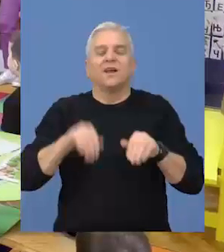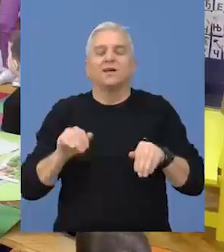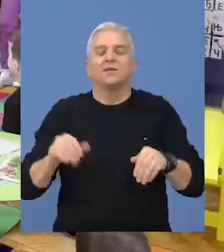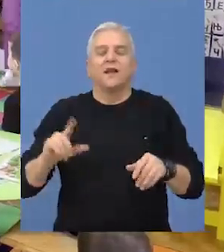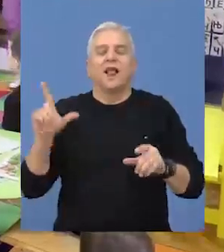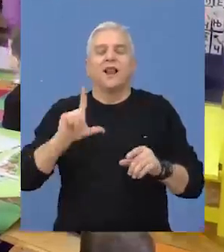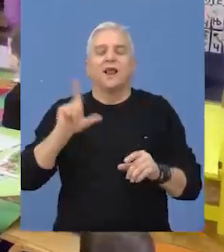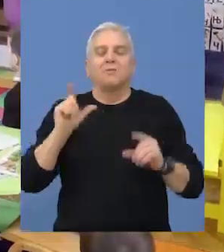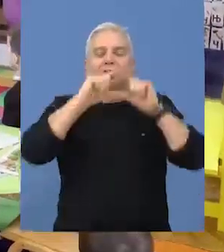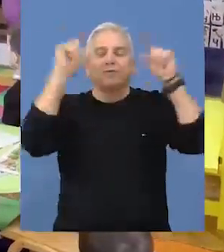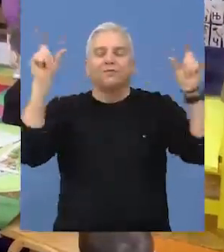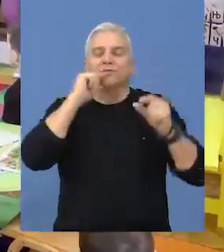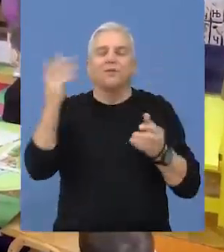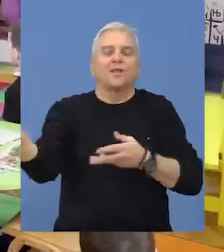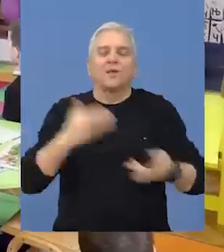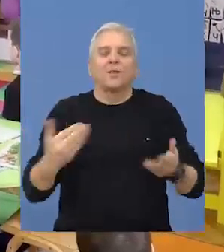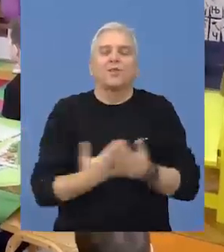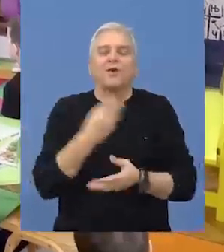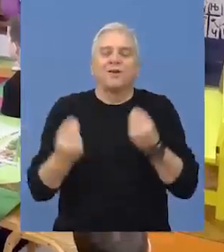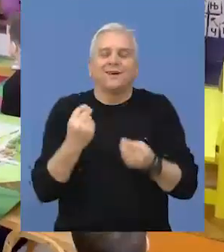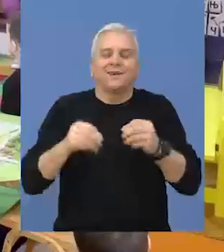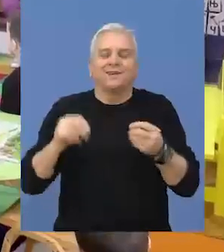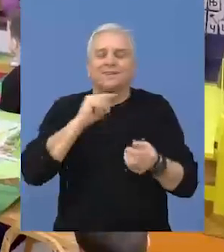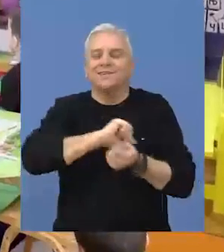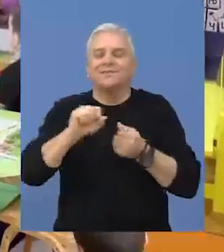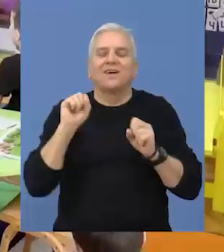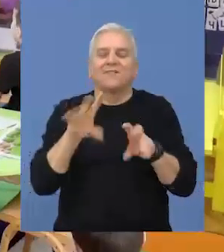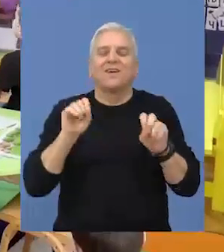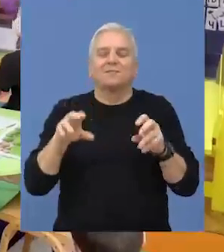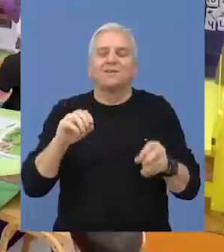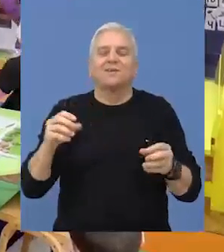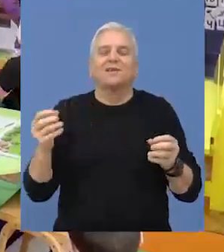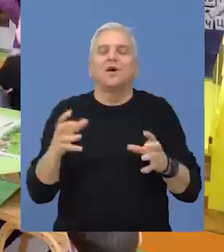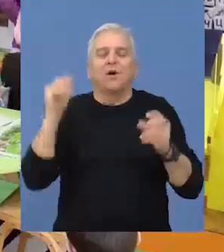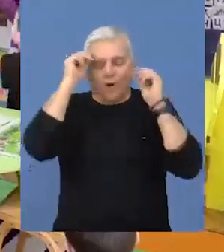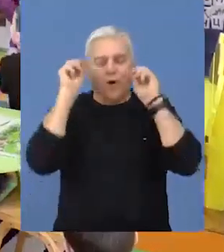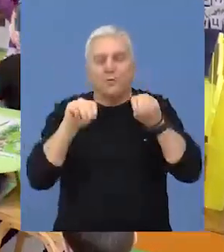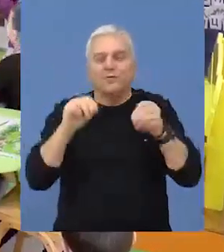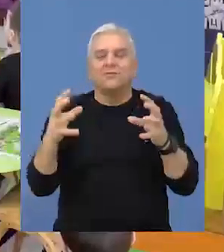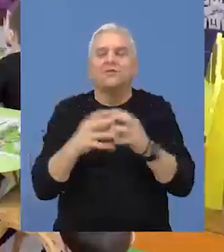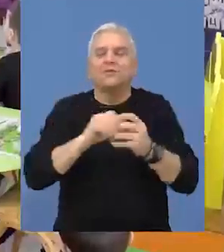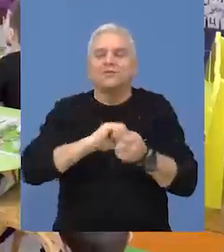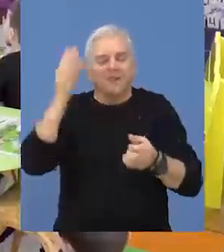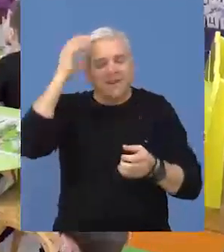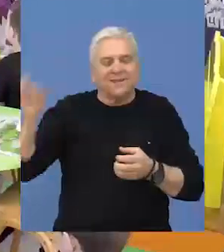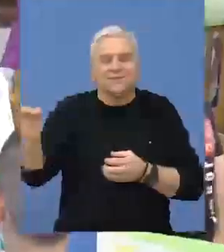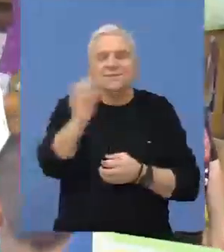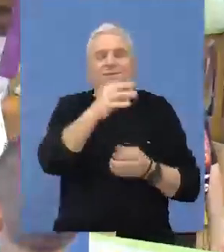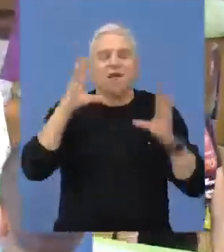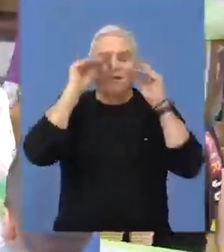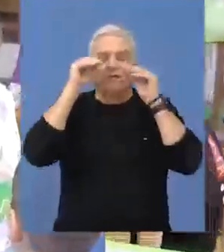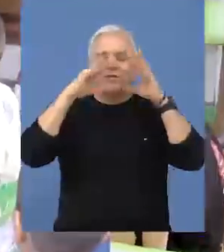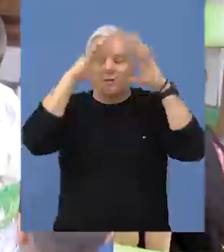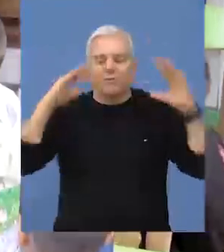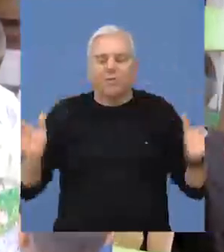Prečkolska ustanova Labud Bejović dobila je nove igračke za sve vaspitno-obrazovne grupe u svim naseljenim mestima u